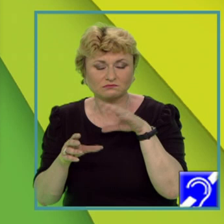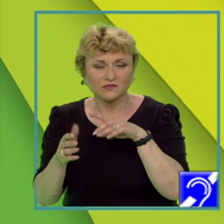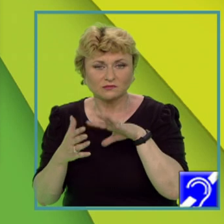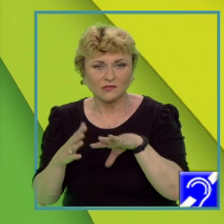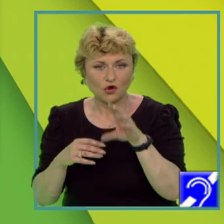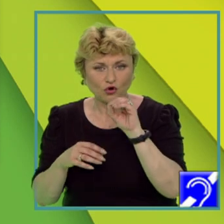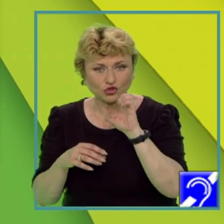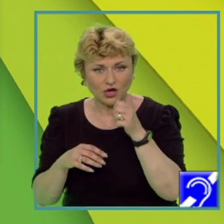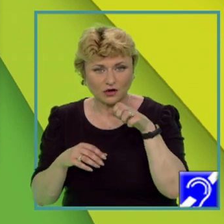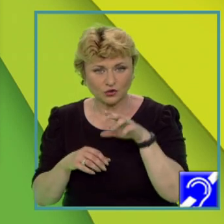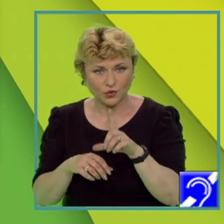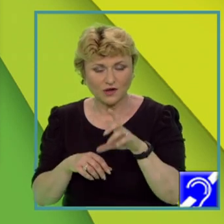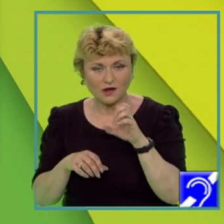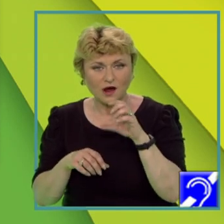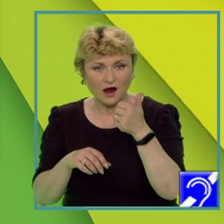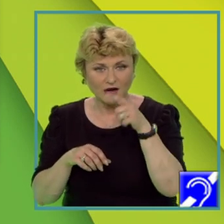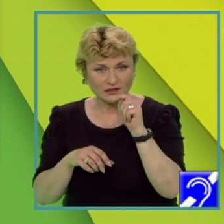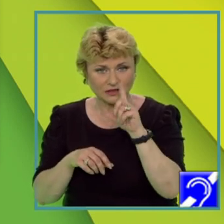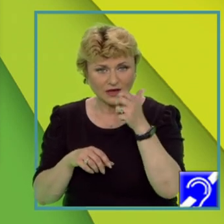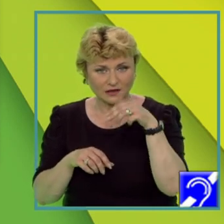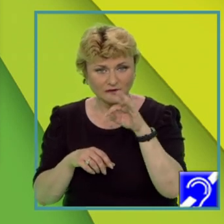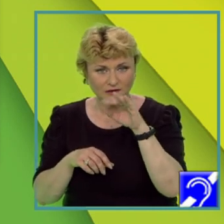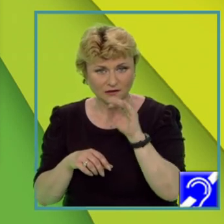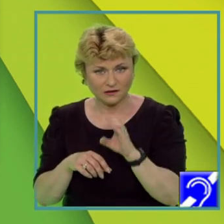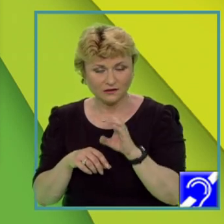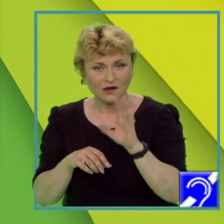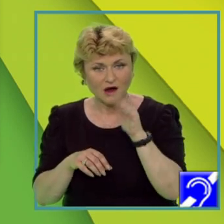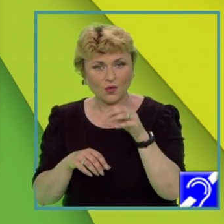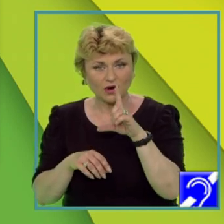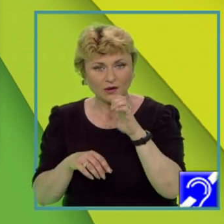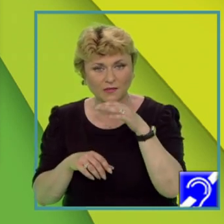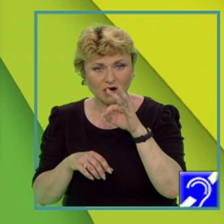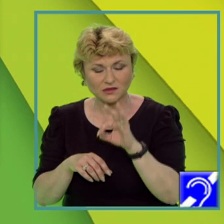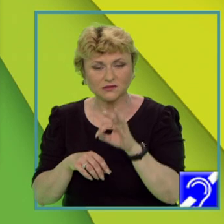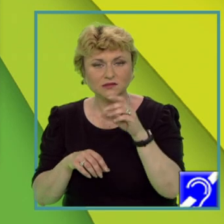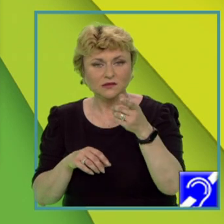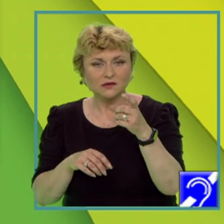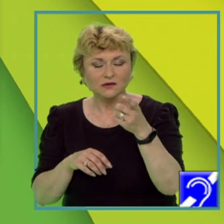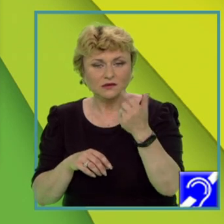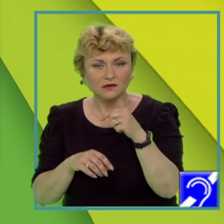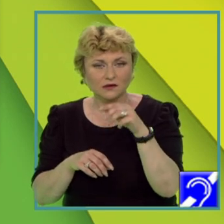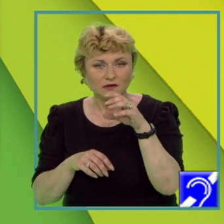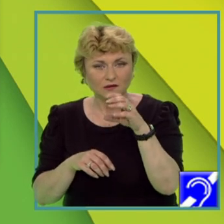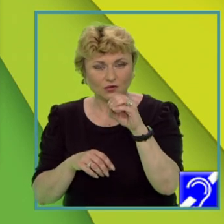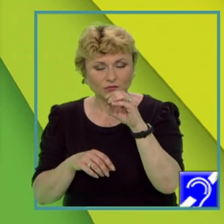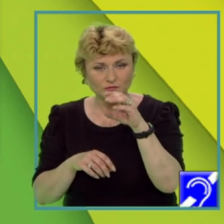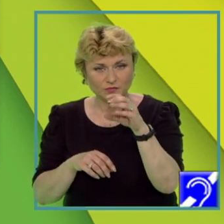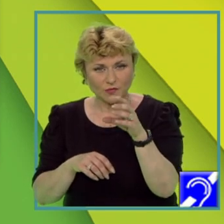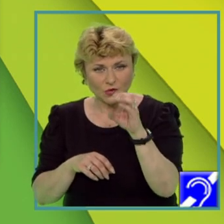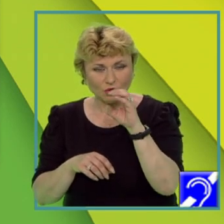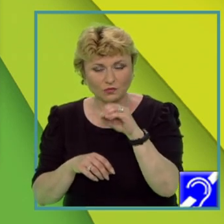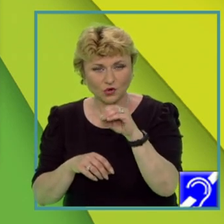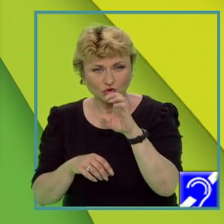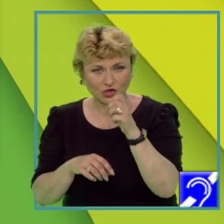Ambele state au un climat temperat oceanic. Aceasta este o asemănare.